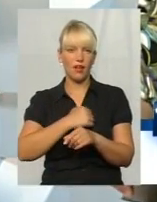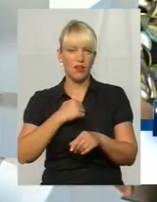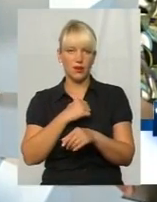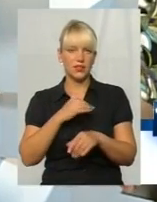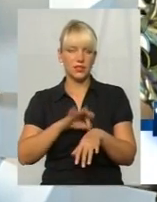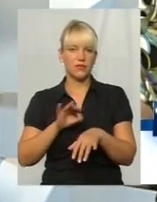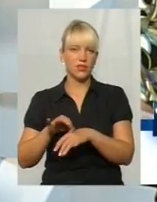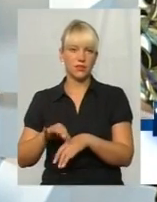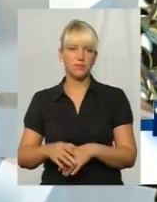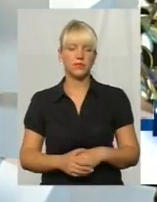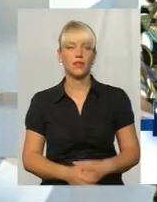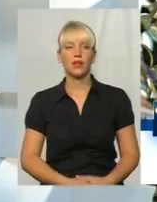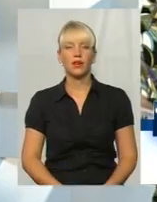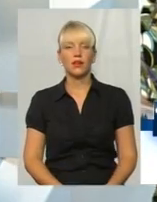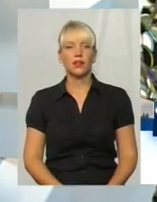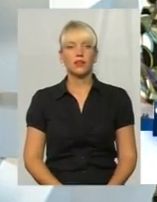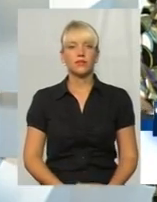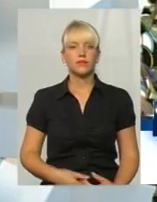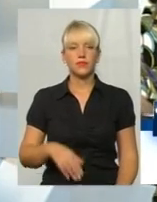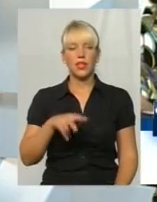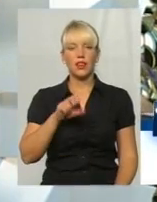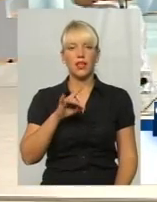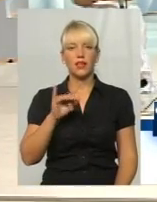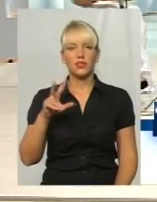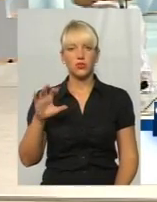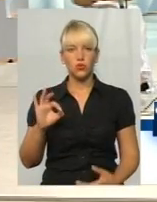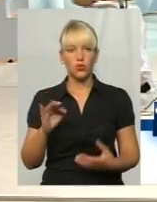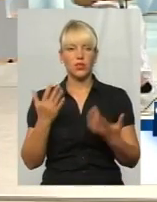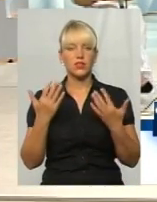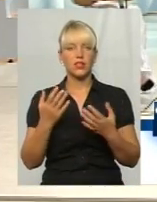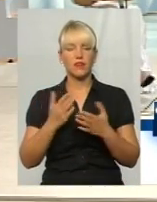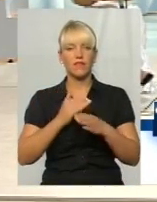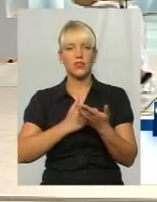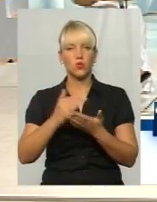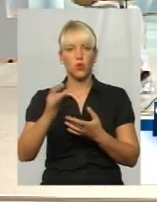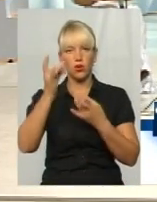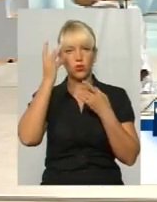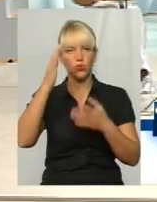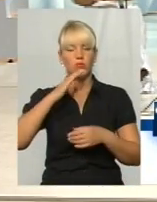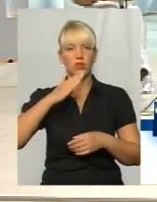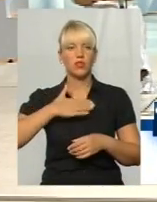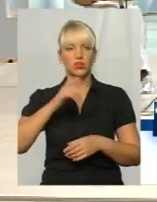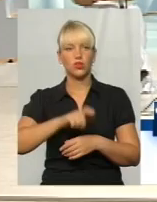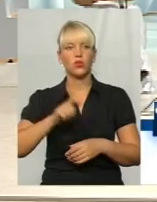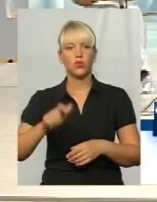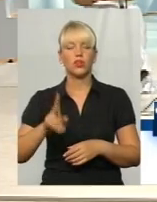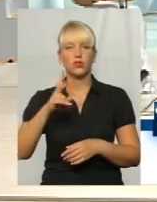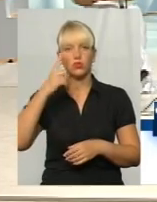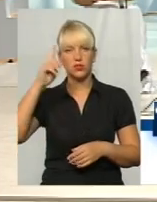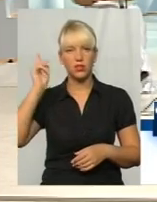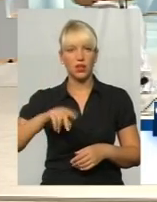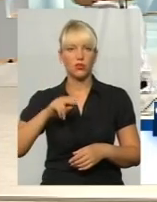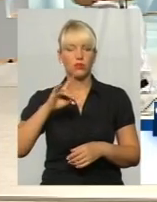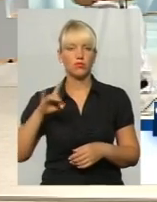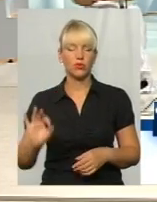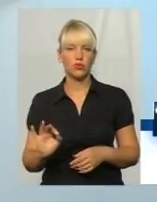Скажіть, будь ласка, пані Ларисо, а наскільки висока культура наших людей, які знають про